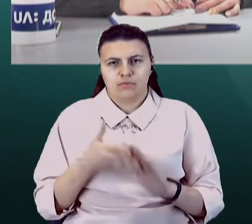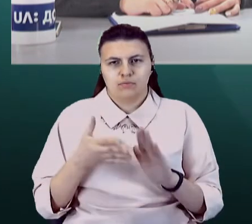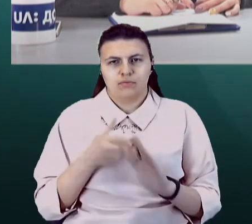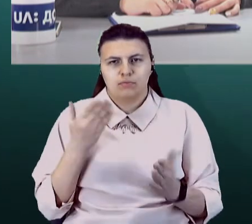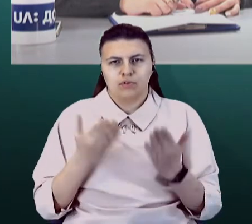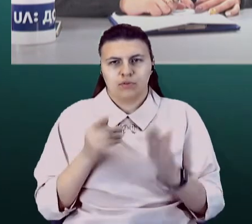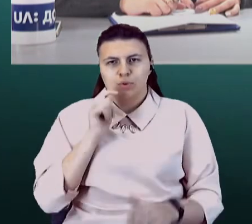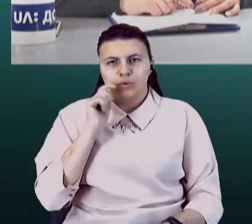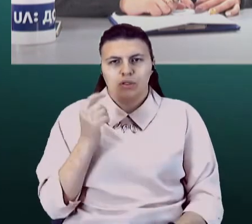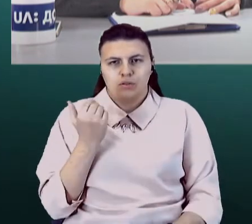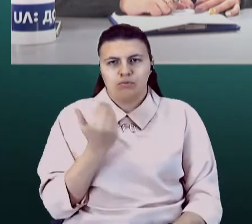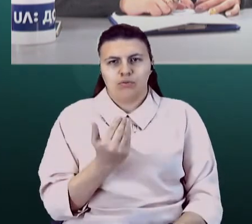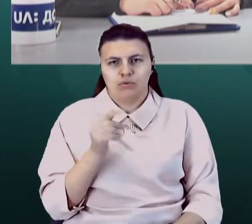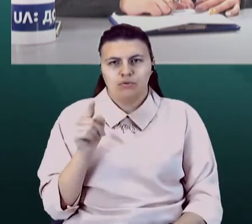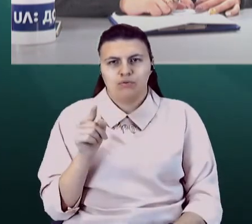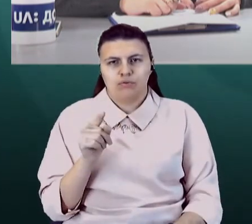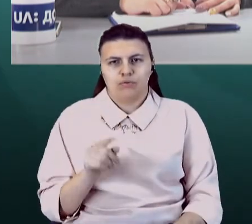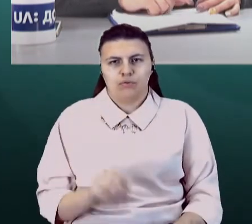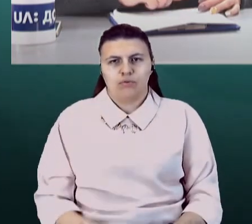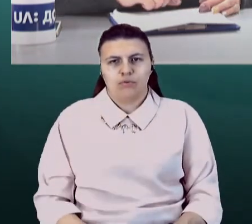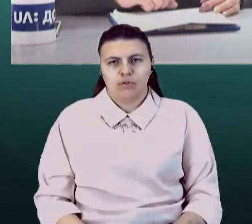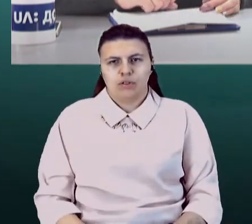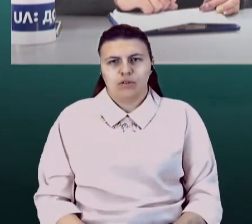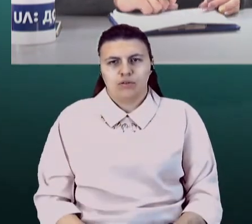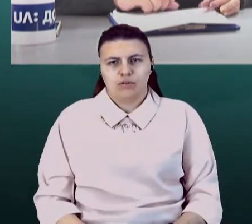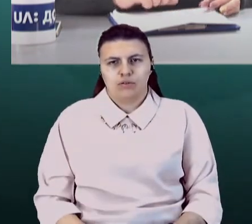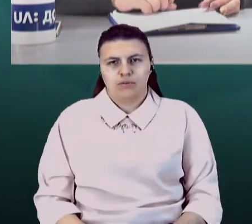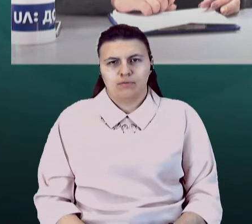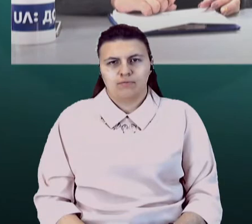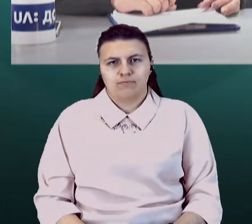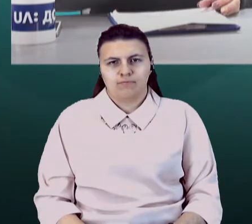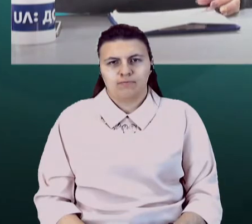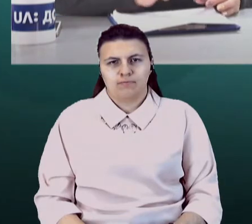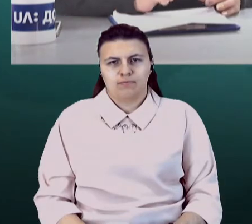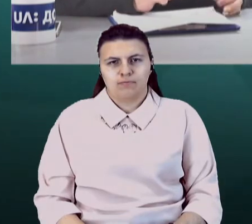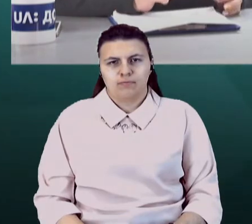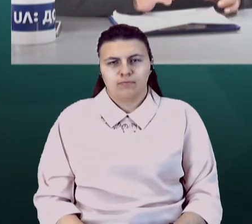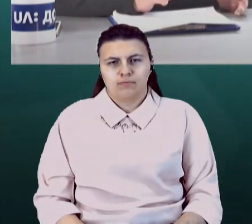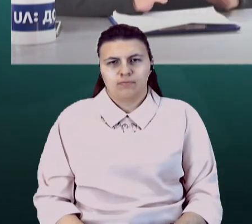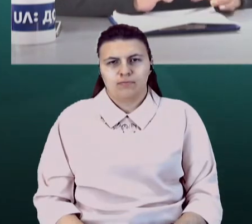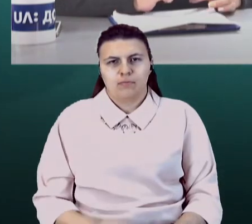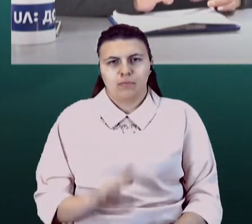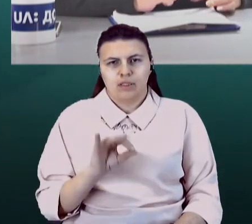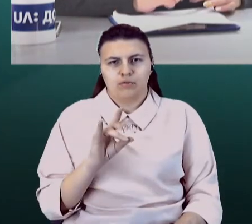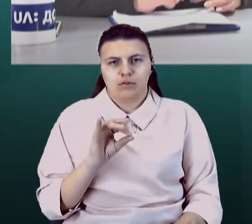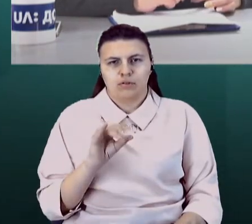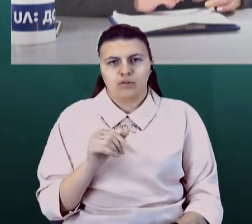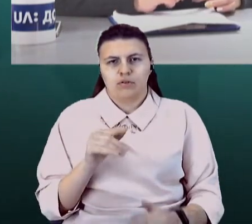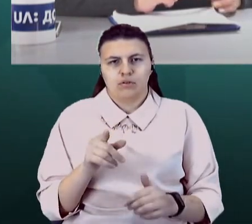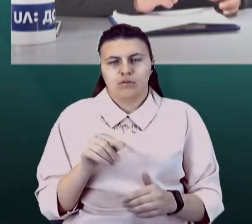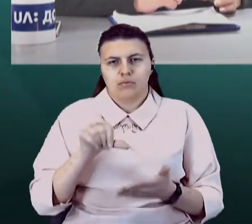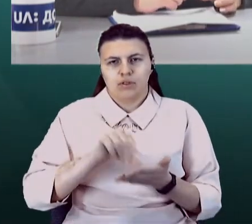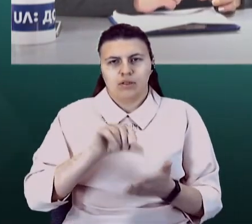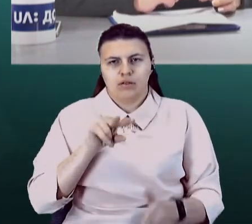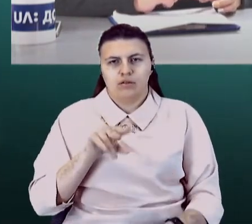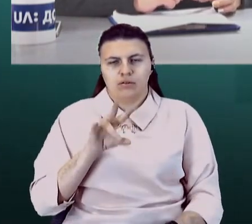то вони не відкриття у окупованих територій. Пане Костянтине, представниця так званої ЛНР у гуманітарній